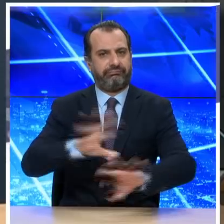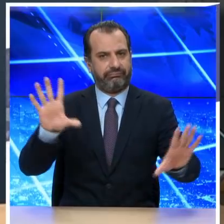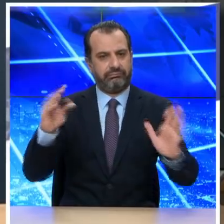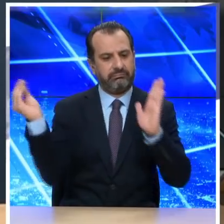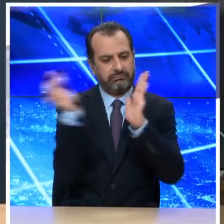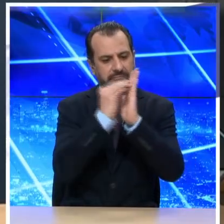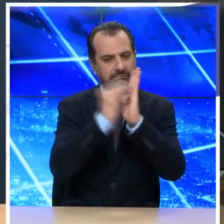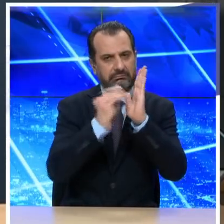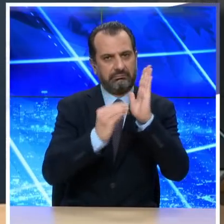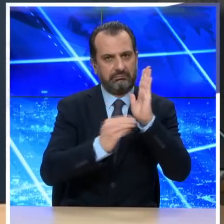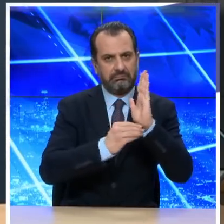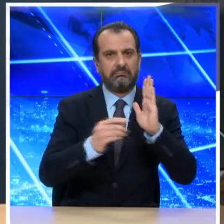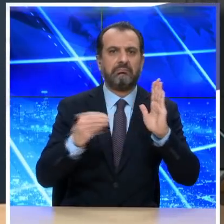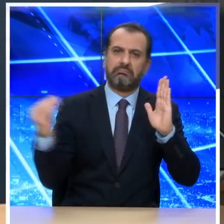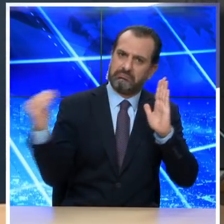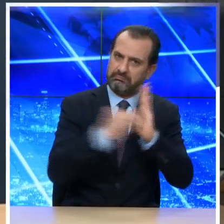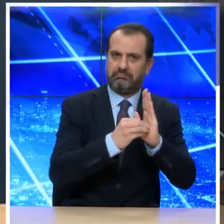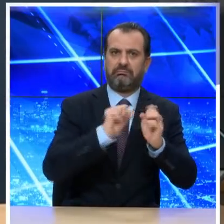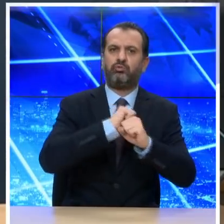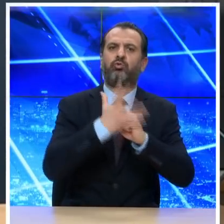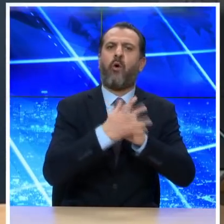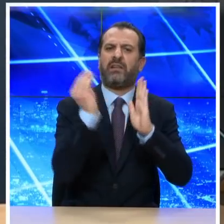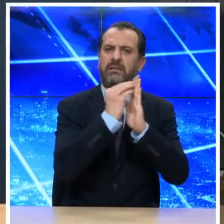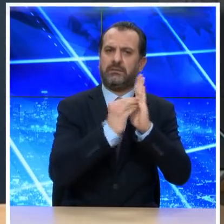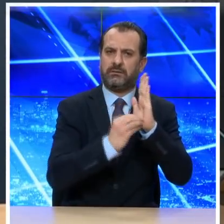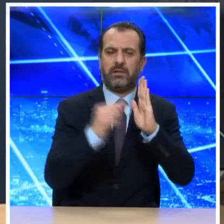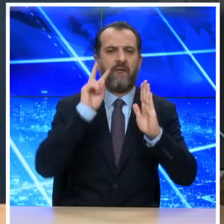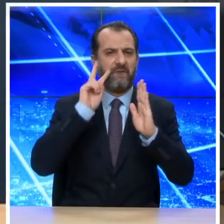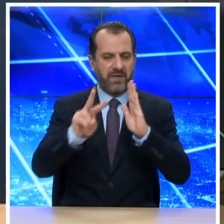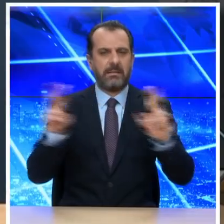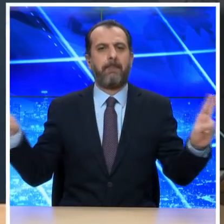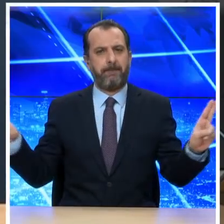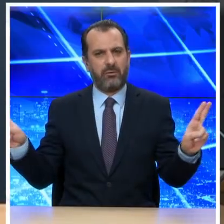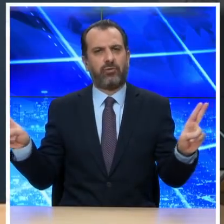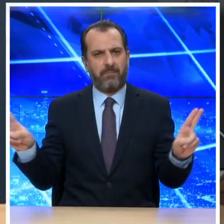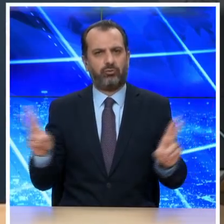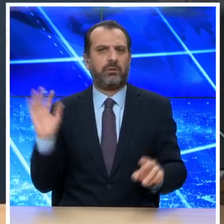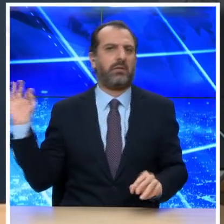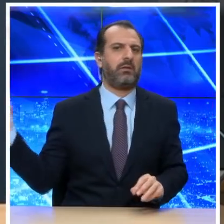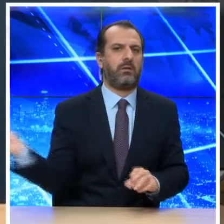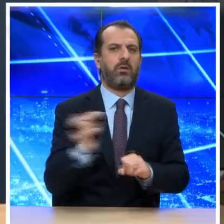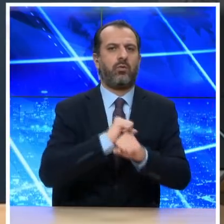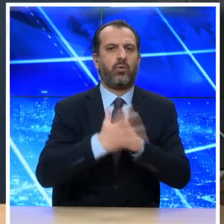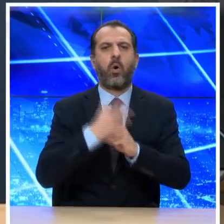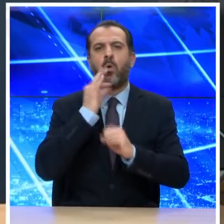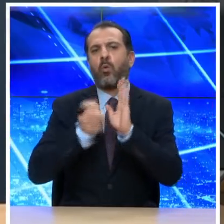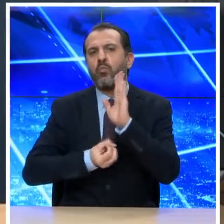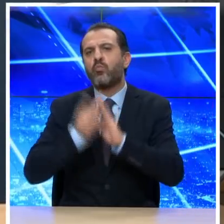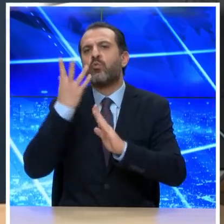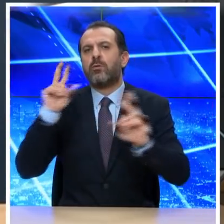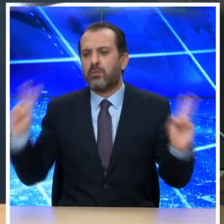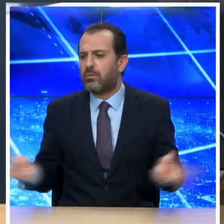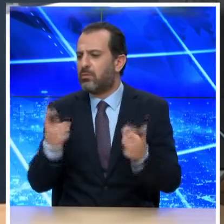ολοκληρώνονται στο μητρό COVID-19, συνεχίζεται η μείωση των ενεργών κρουσμάτων, όπως καταγράφονται από τη μείωση του αριθμού των νέων διαγνώσεων σε